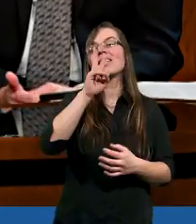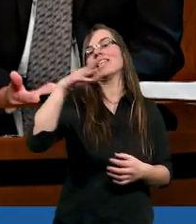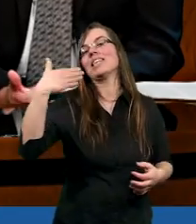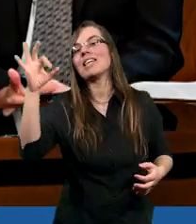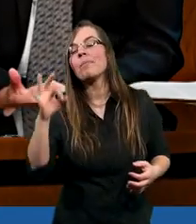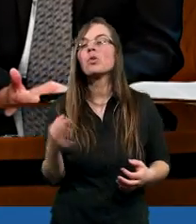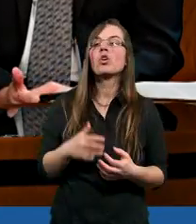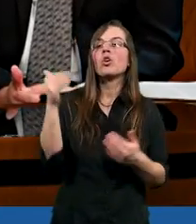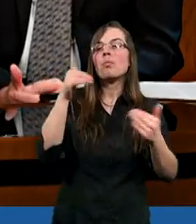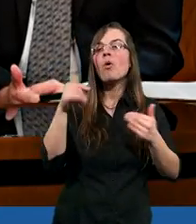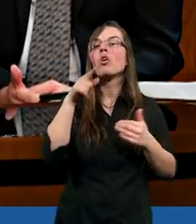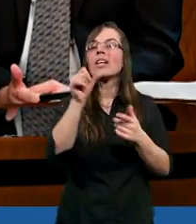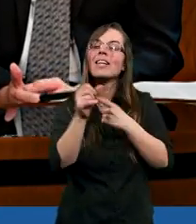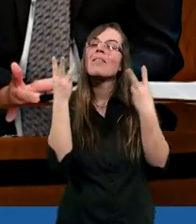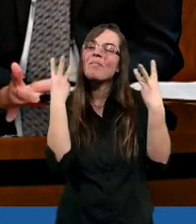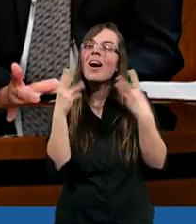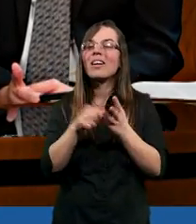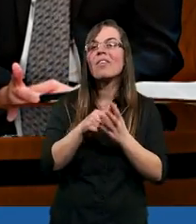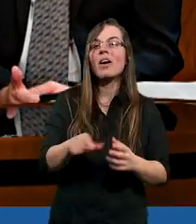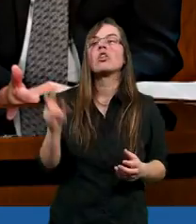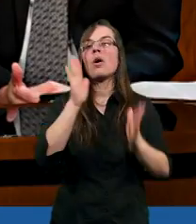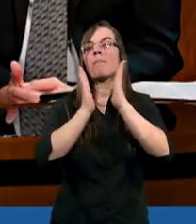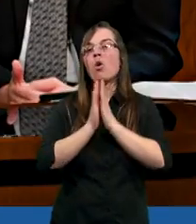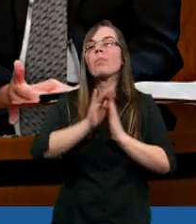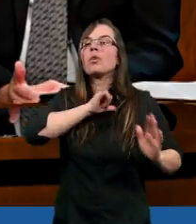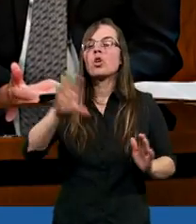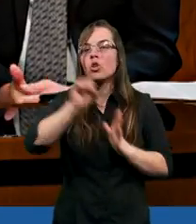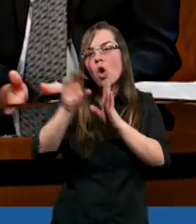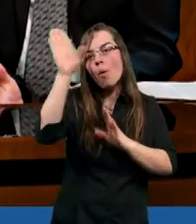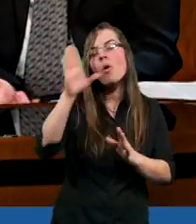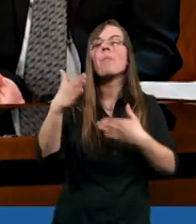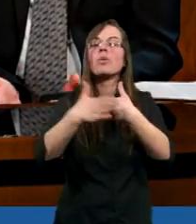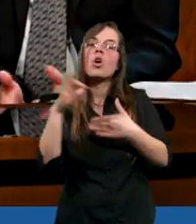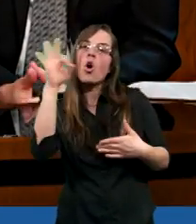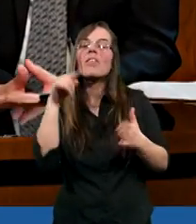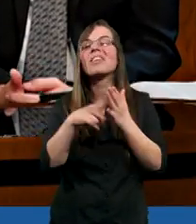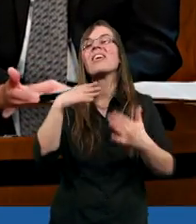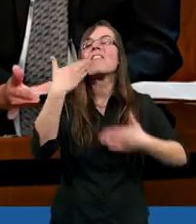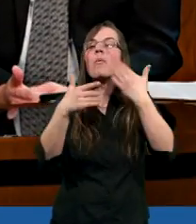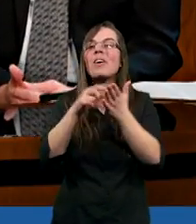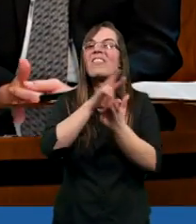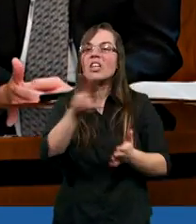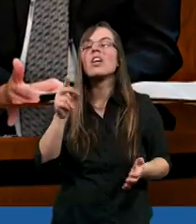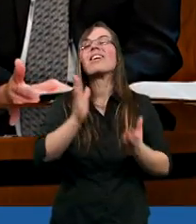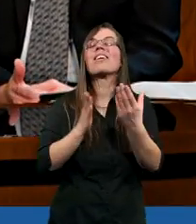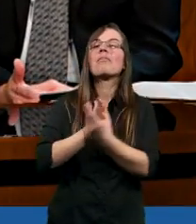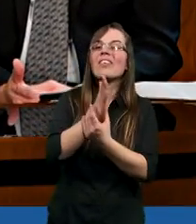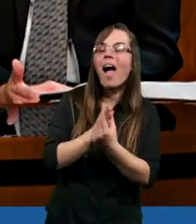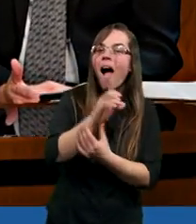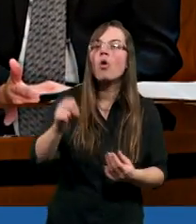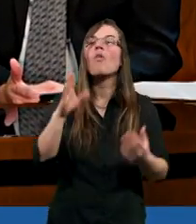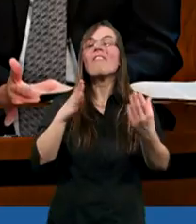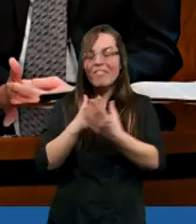i myślę, że to jest istota właśnie, prawda? Że modlimy się do Pana Boga, przy okazji prośby wypowiadamy. No i to jest wiara.